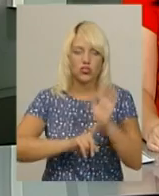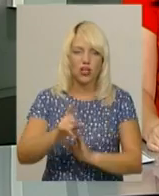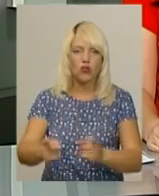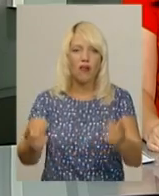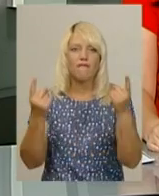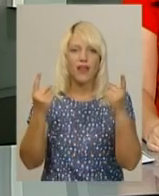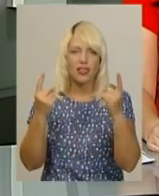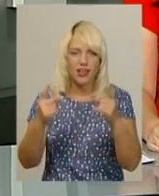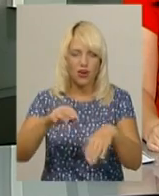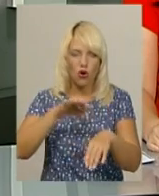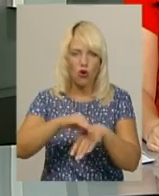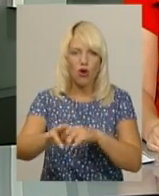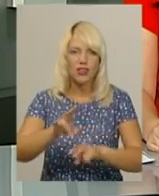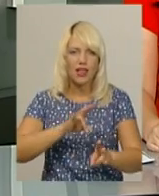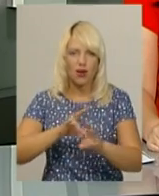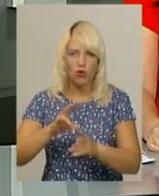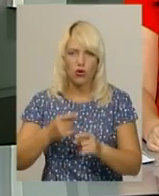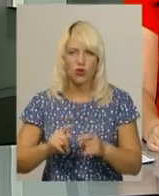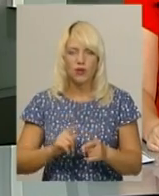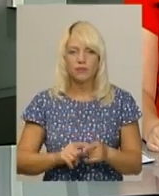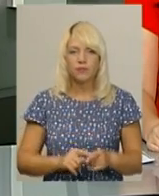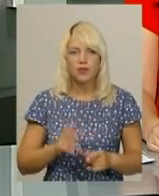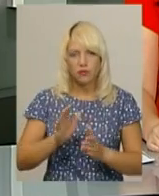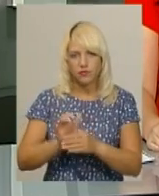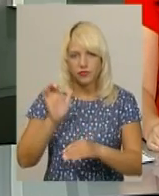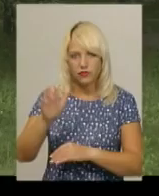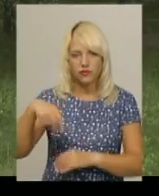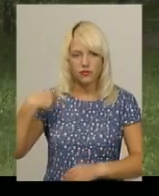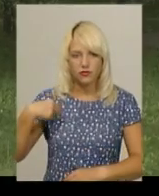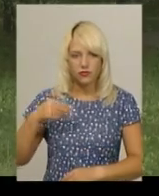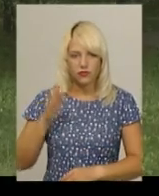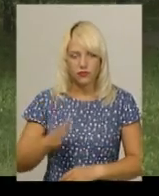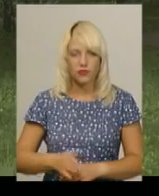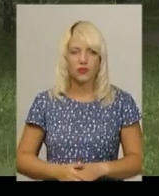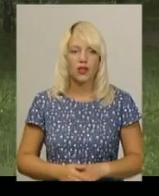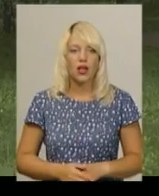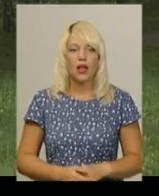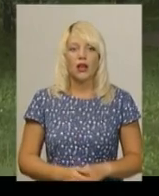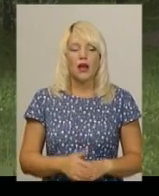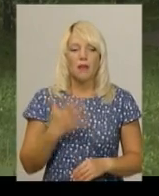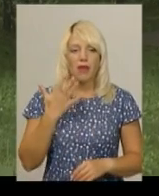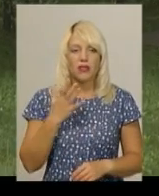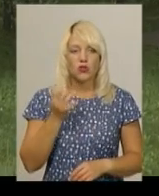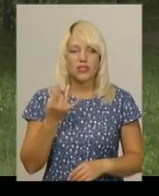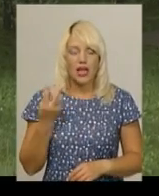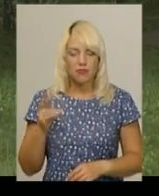Президента, Кабінету міністрів та Інституту національної пам'яті. 5 серпня потрібно, щоб